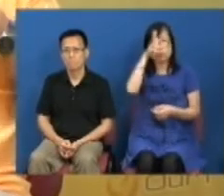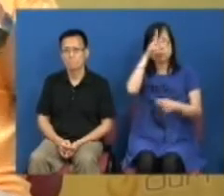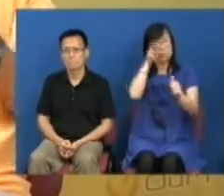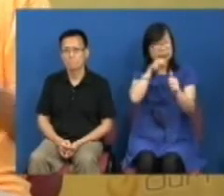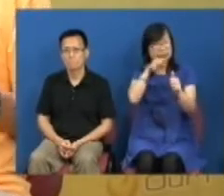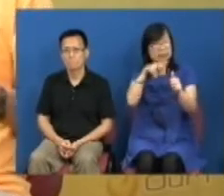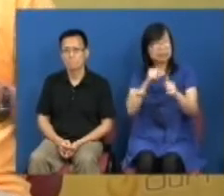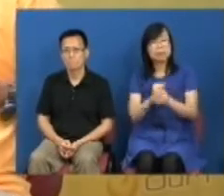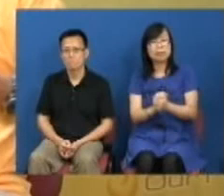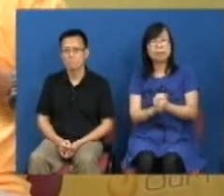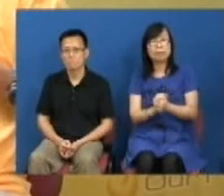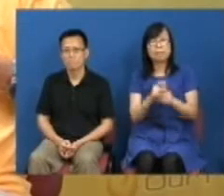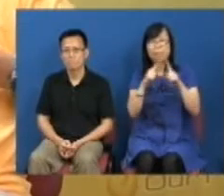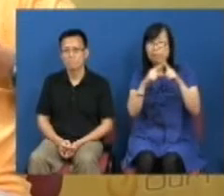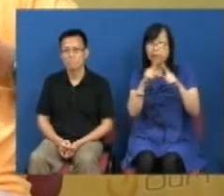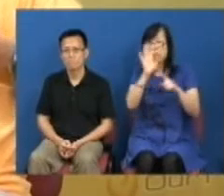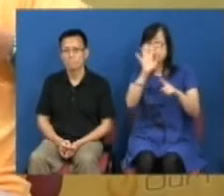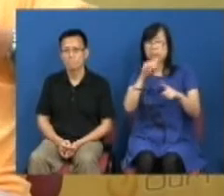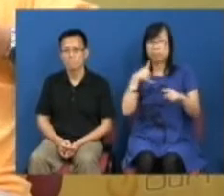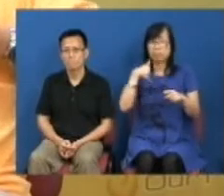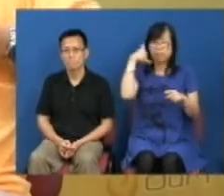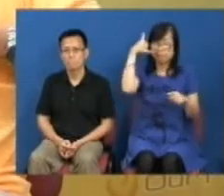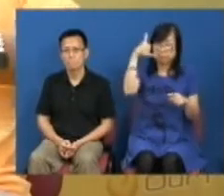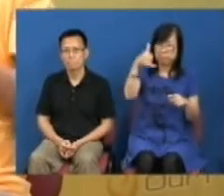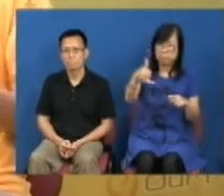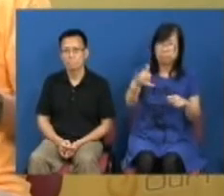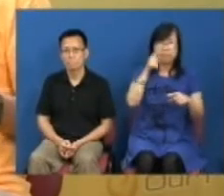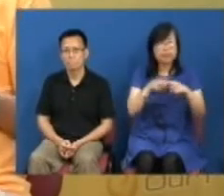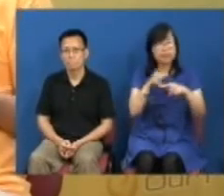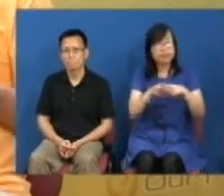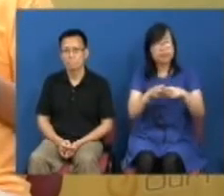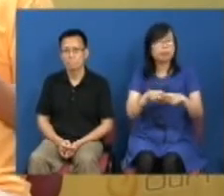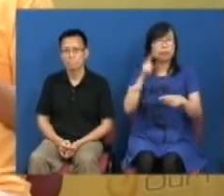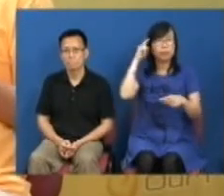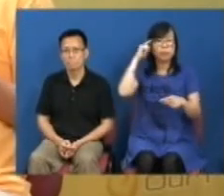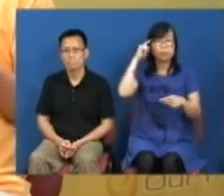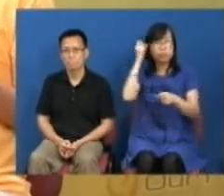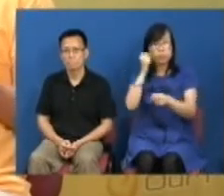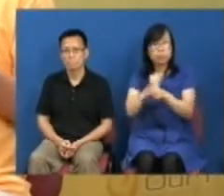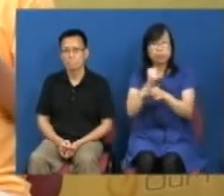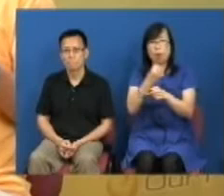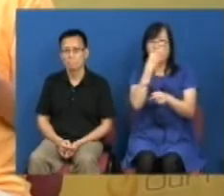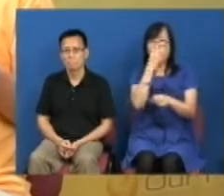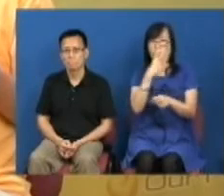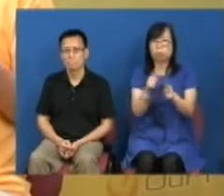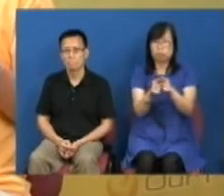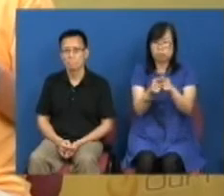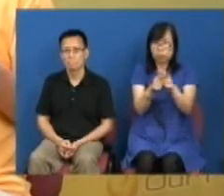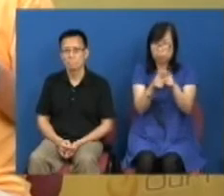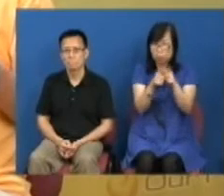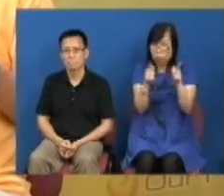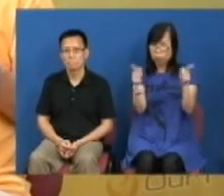而不能够如果真的有政治意志去处理一些香港长远